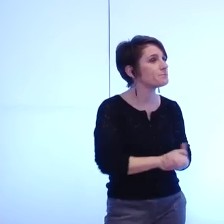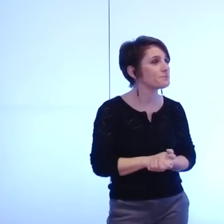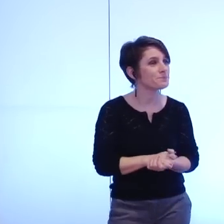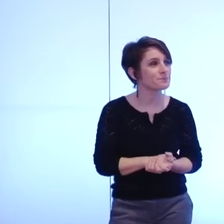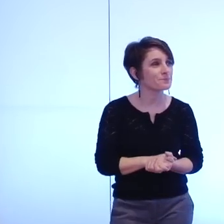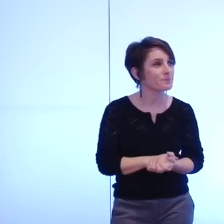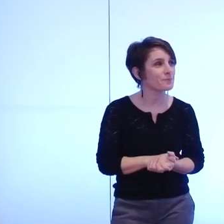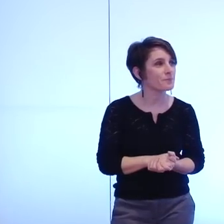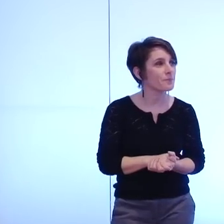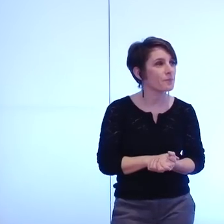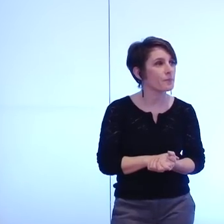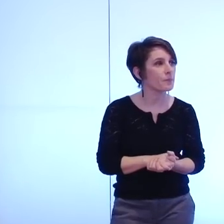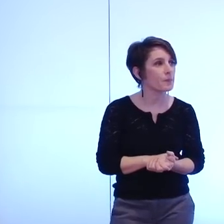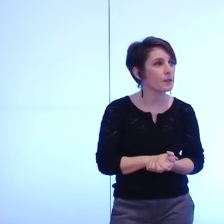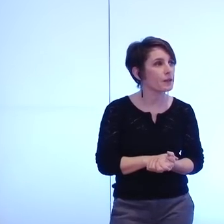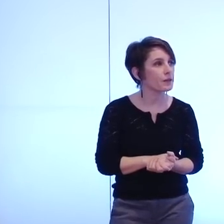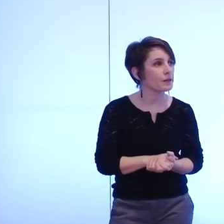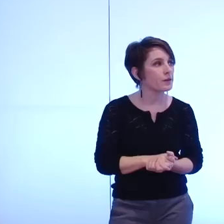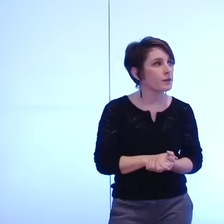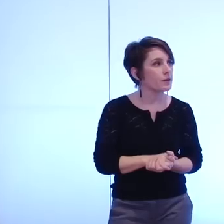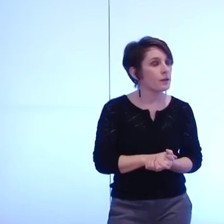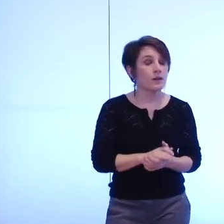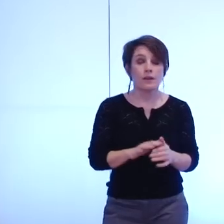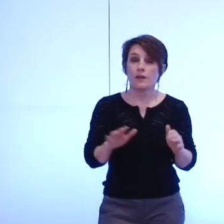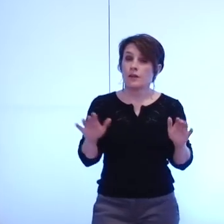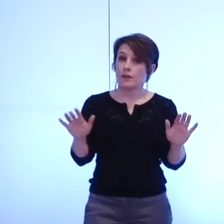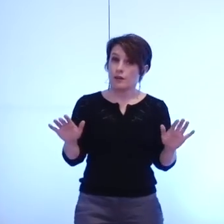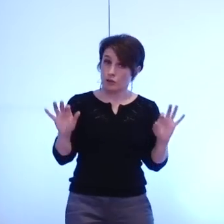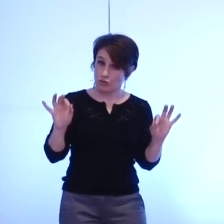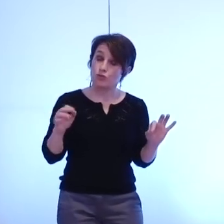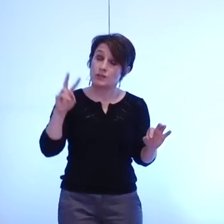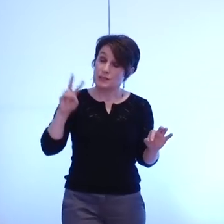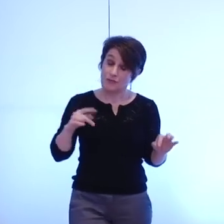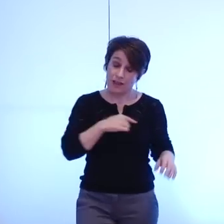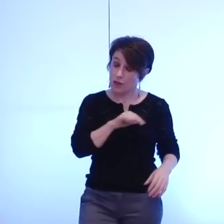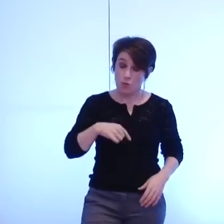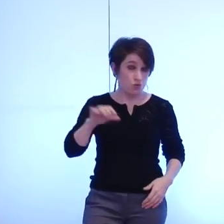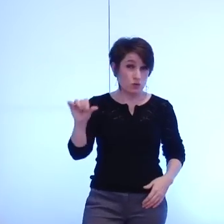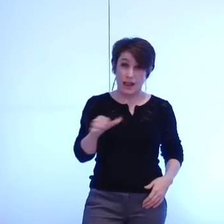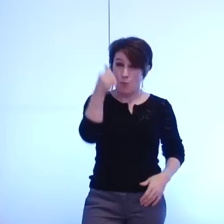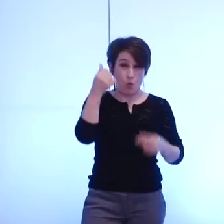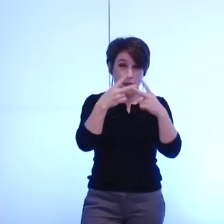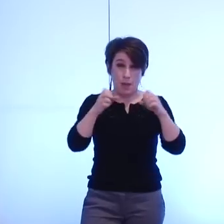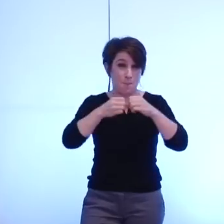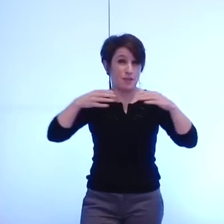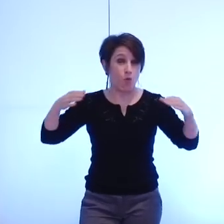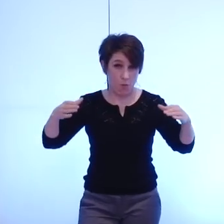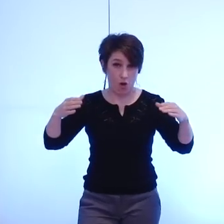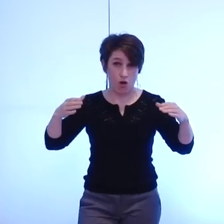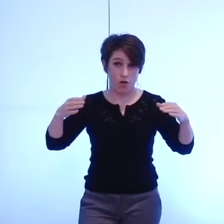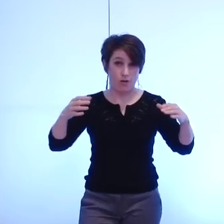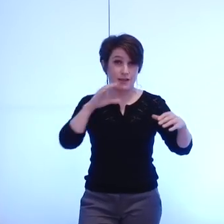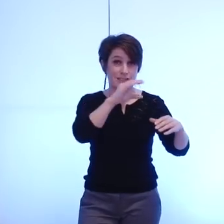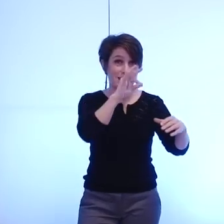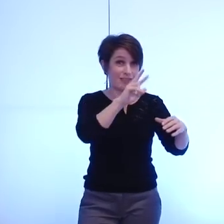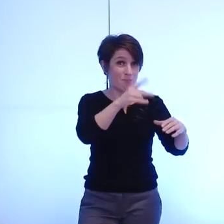effectivement peut-être à souligner que nous sommes la première métropole à ce jour la seule pour laquelle le CTP n pas fait